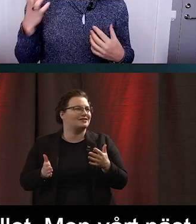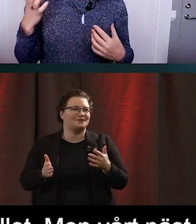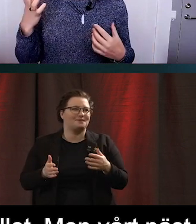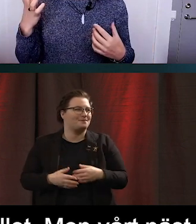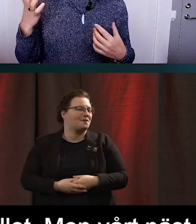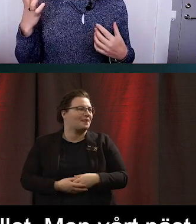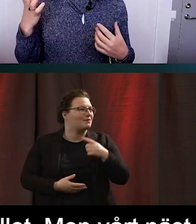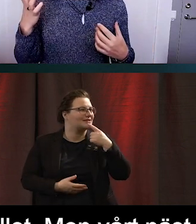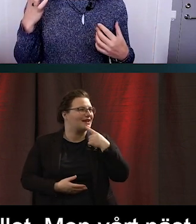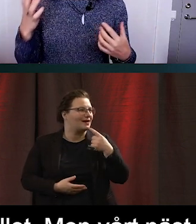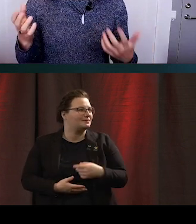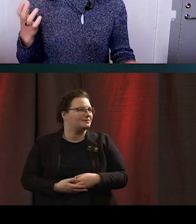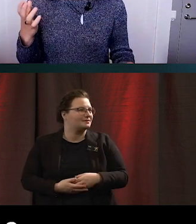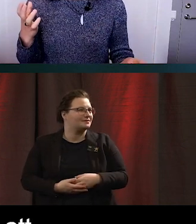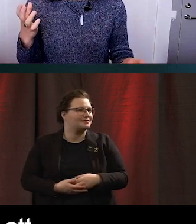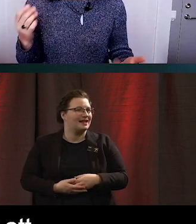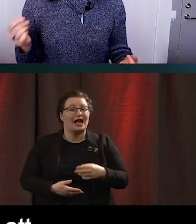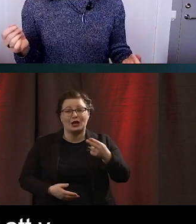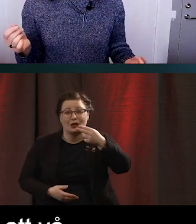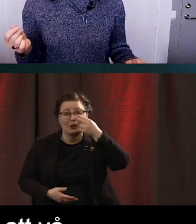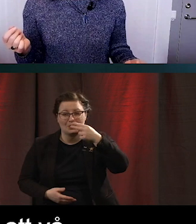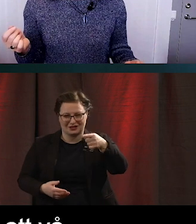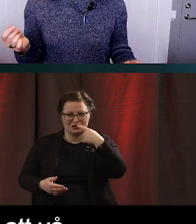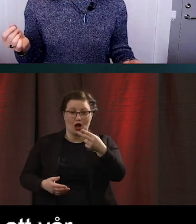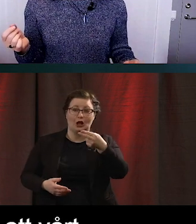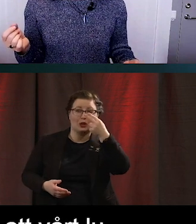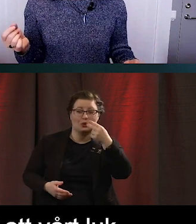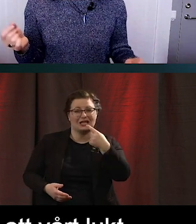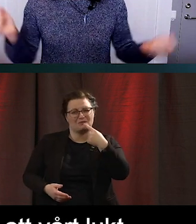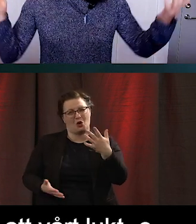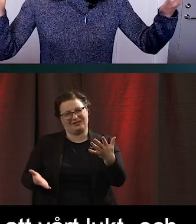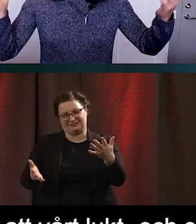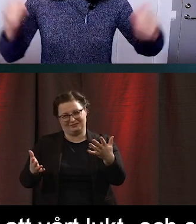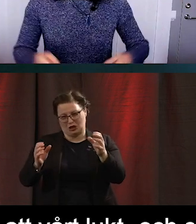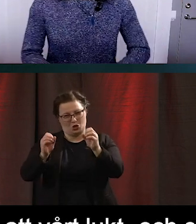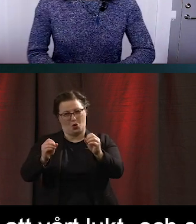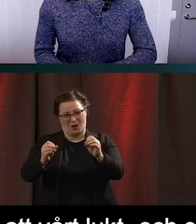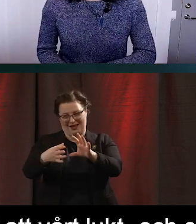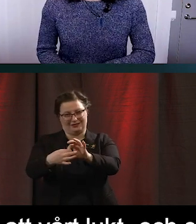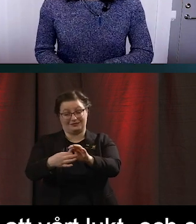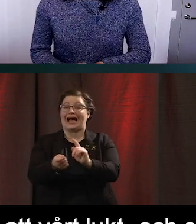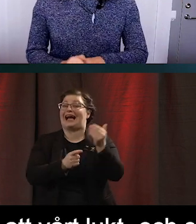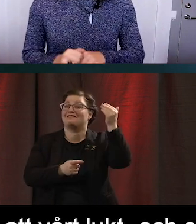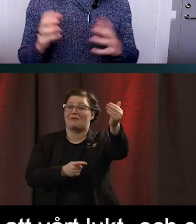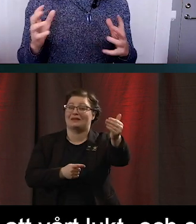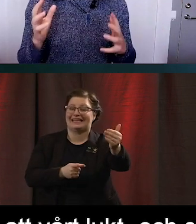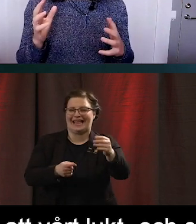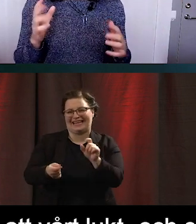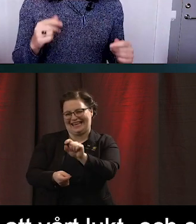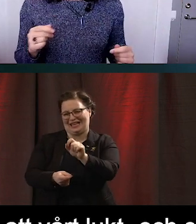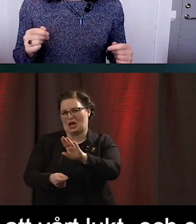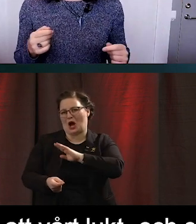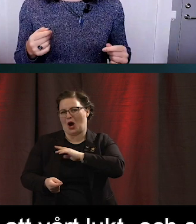vår lukt och vårt smaksinne involveras överhuvudtaget. Vem vet? Det kanske är framtiden. Men de är